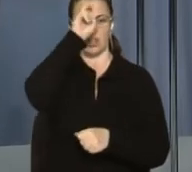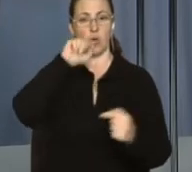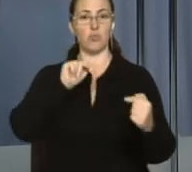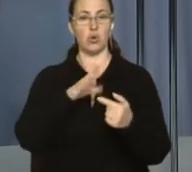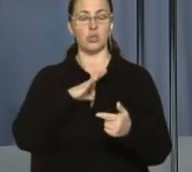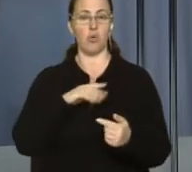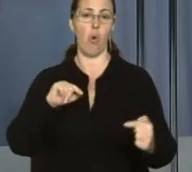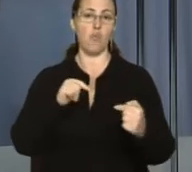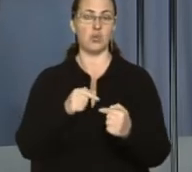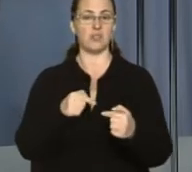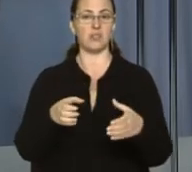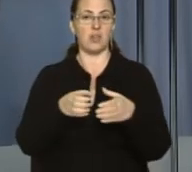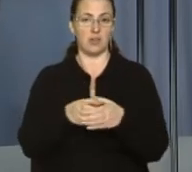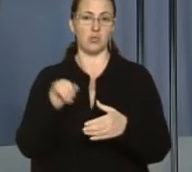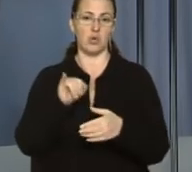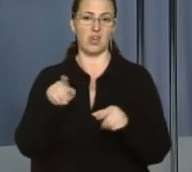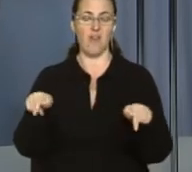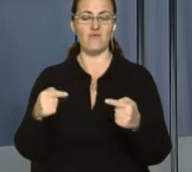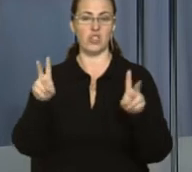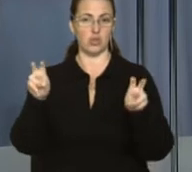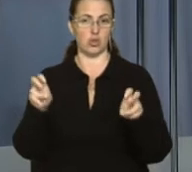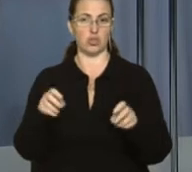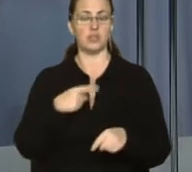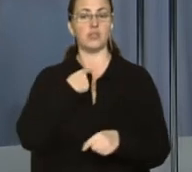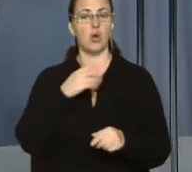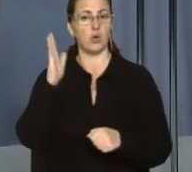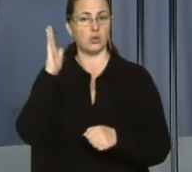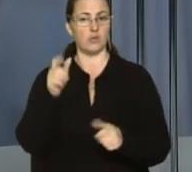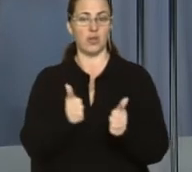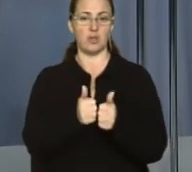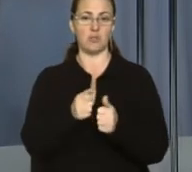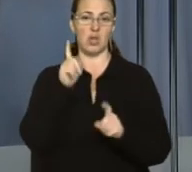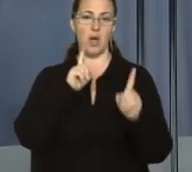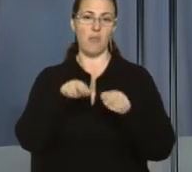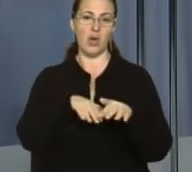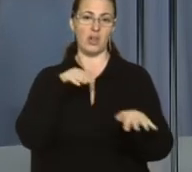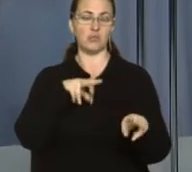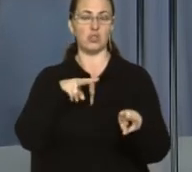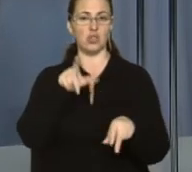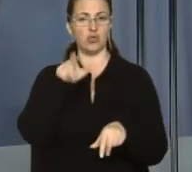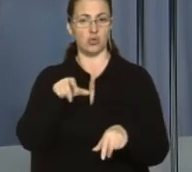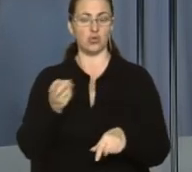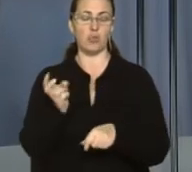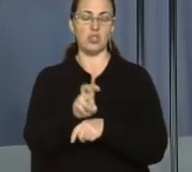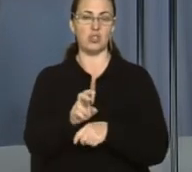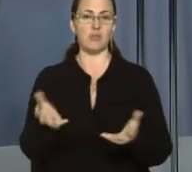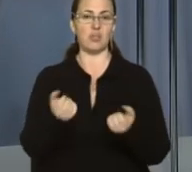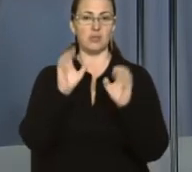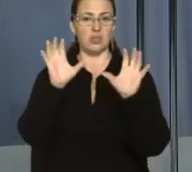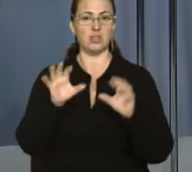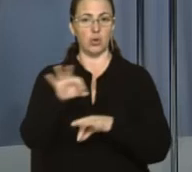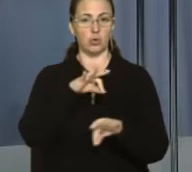фракція, опозиційний блок і група відродження. За голосуванням біля парламенту стежили люди, які прийшли підтримати законопроект.